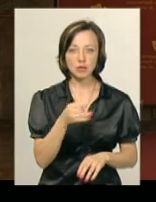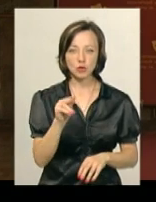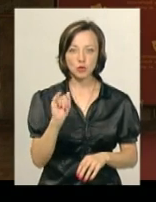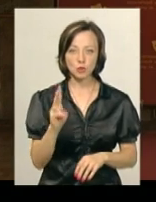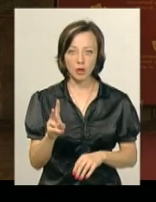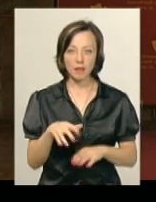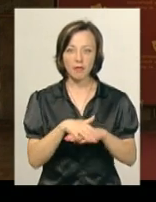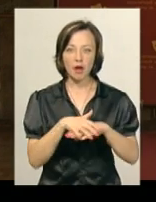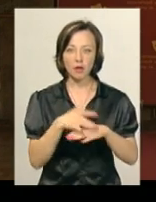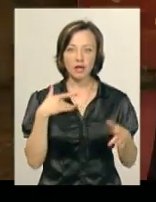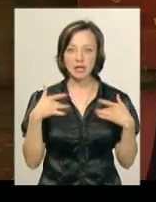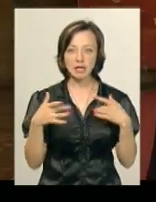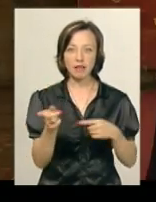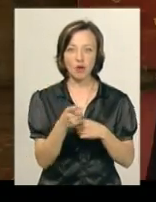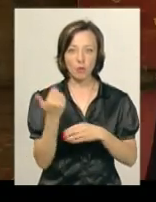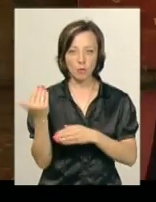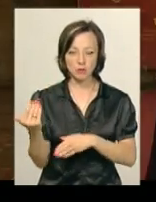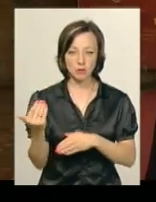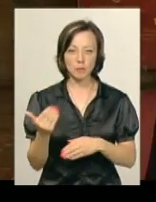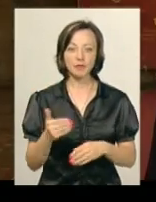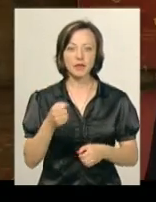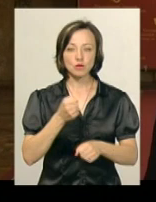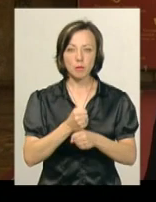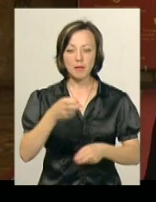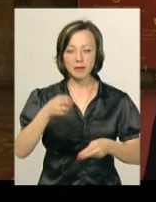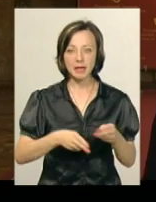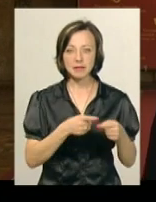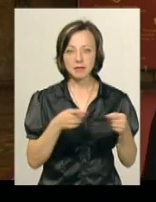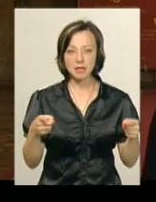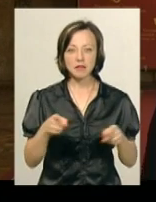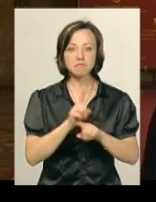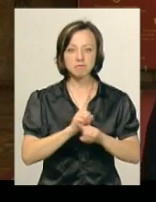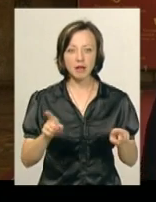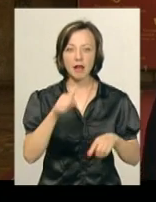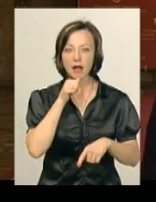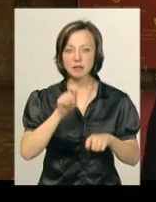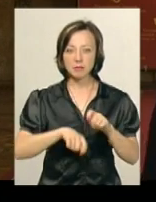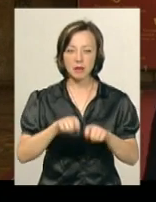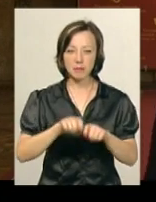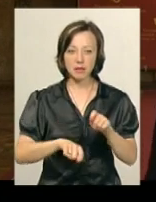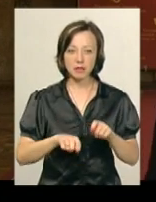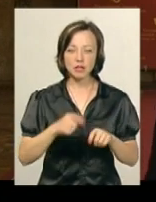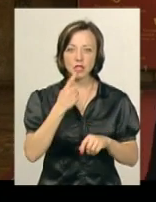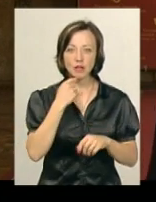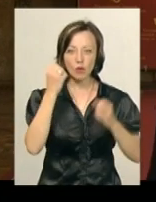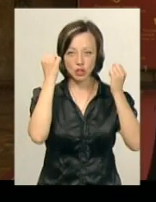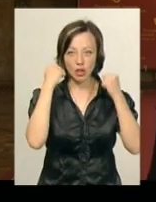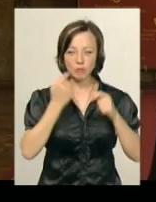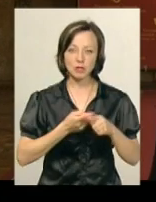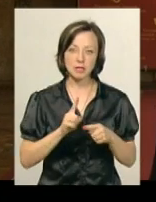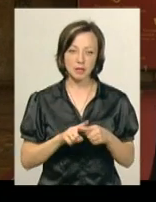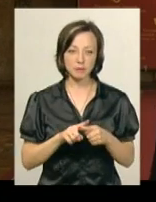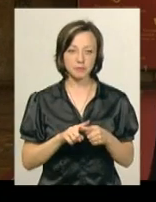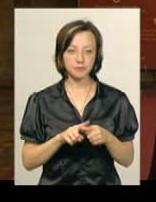художник-керівник Тернопільського театру. Зробили під кінець цього сезону такий своєрідний експеримент «Червона шапочка», але це